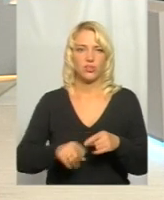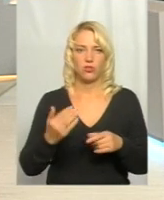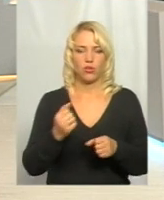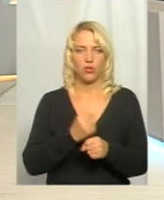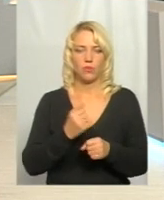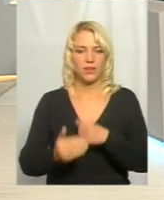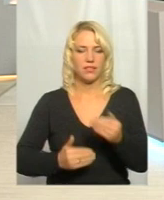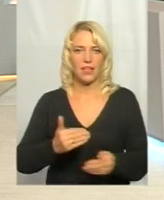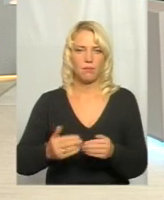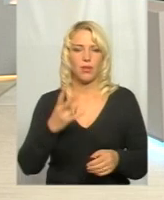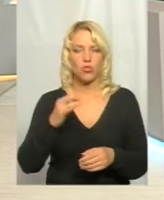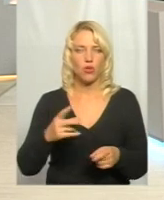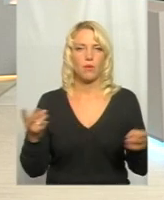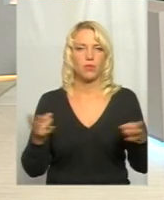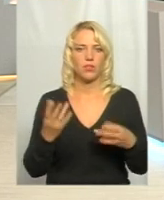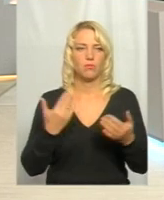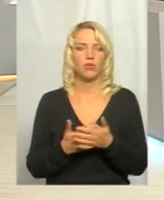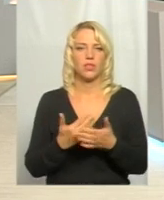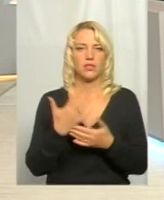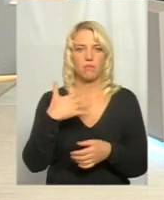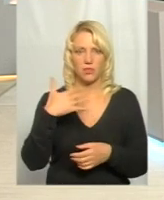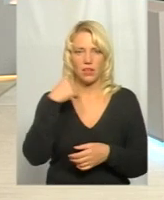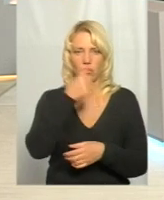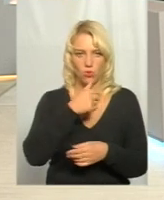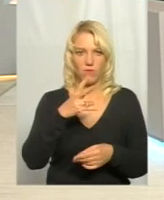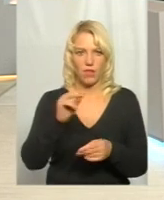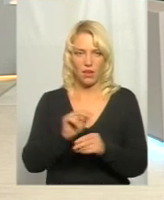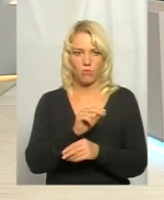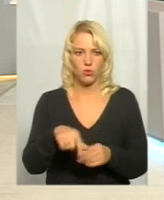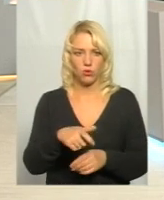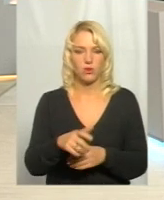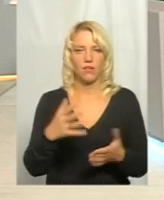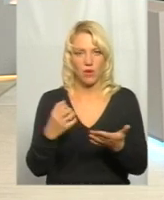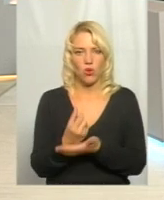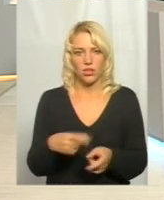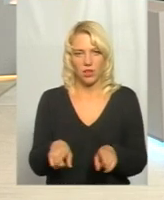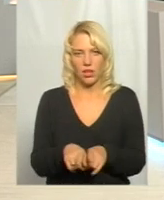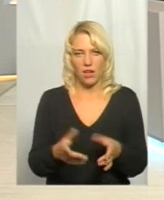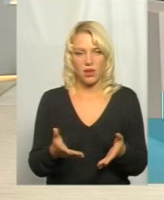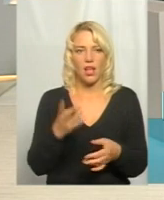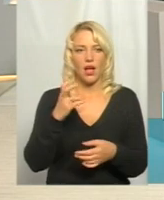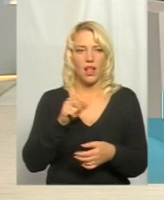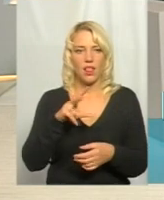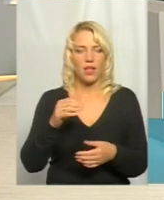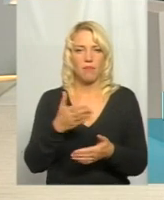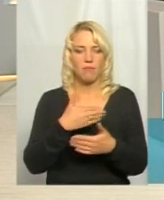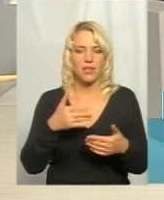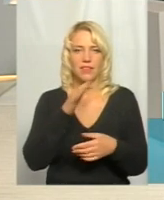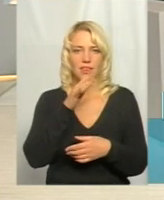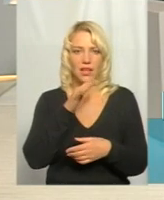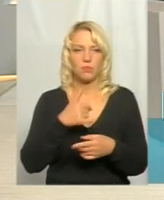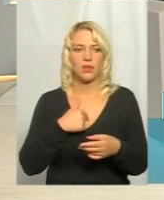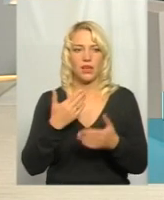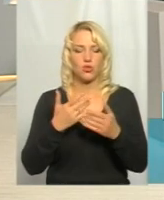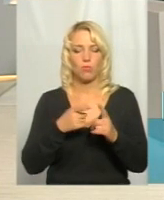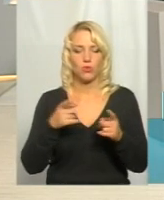тим не менше. Знадобиться десь років 50, щоб їх всі відремонтувати? Виходить, відповідно, так. Але міжремонтні терміни, якщо навіть